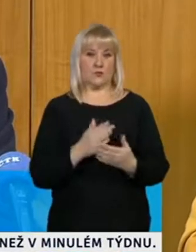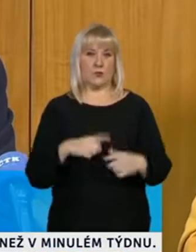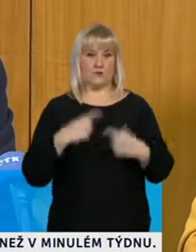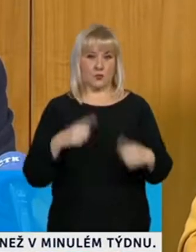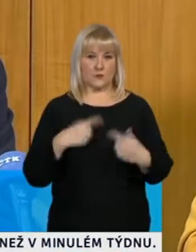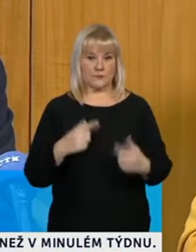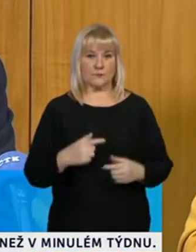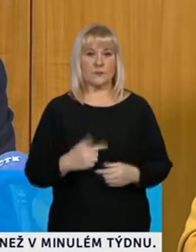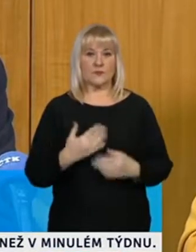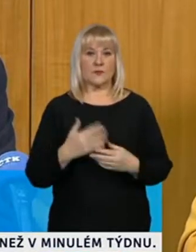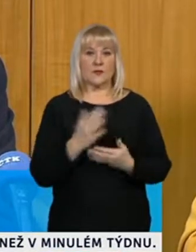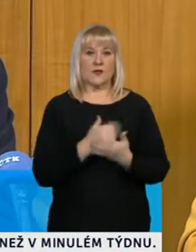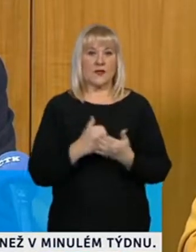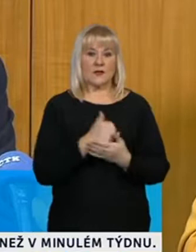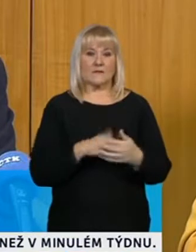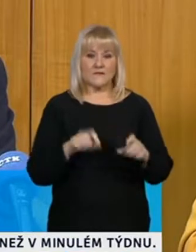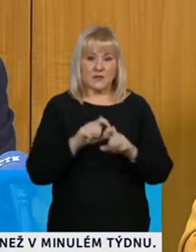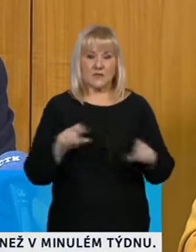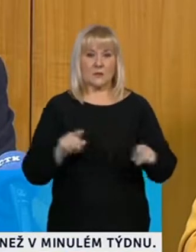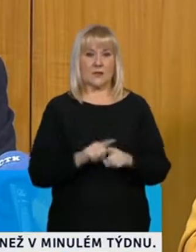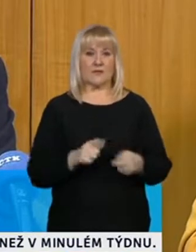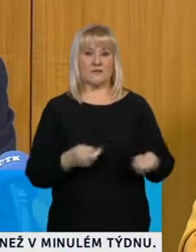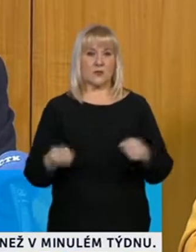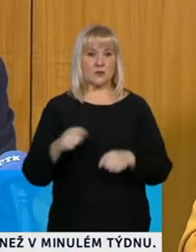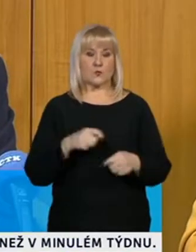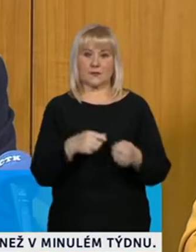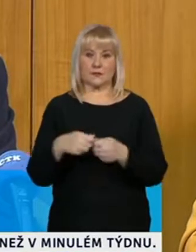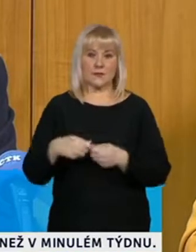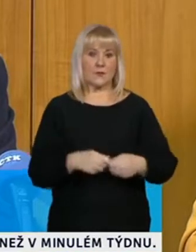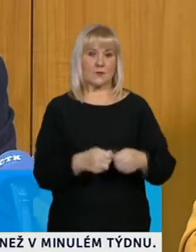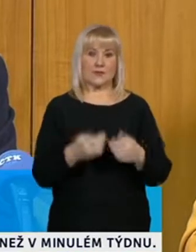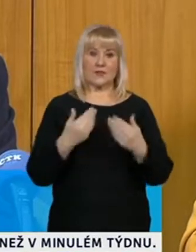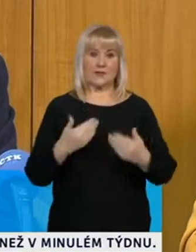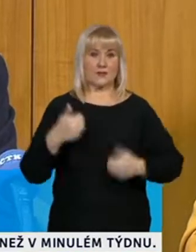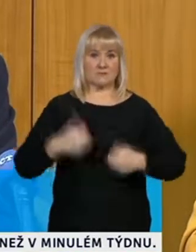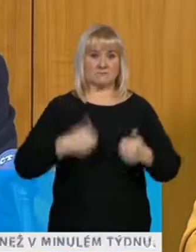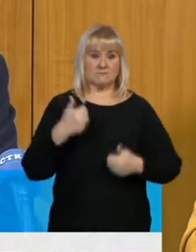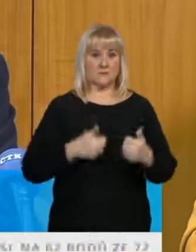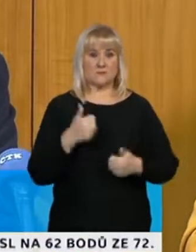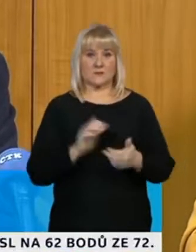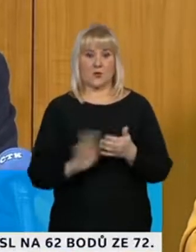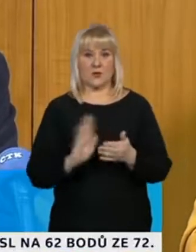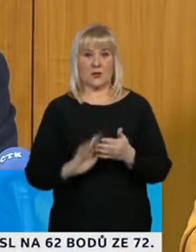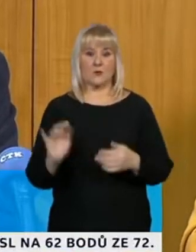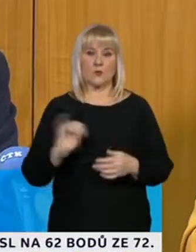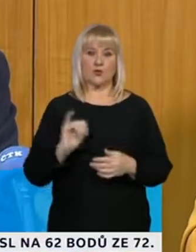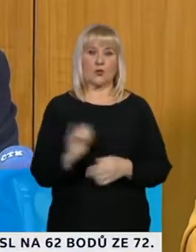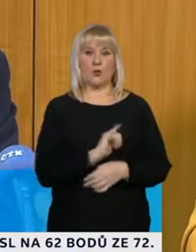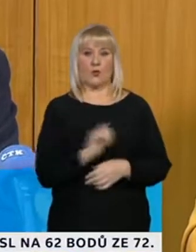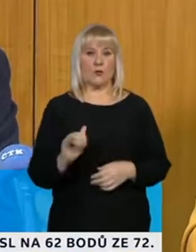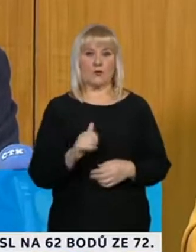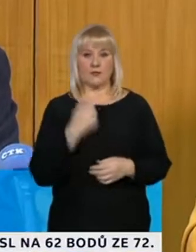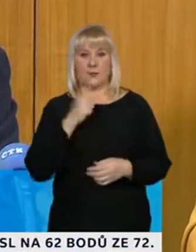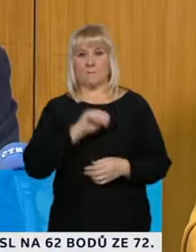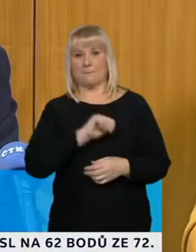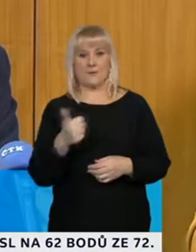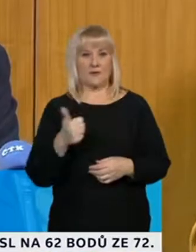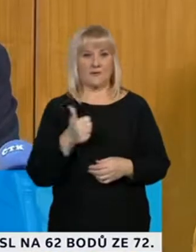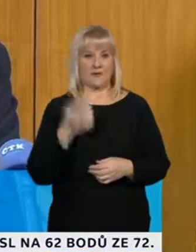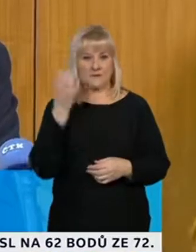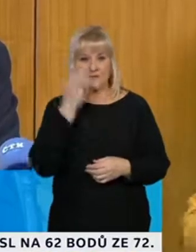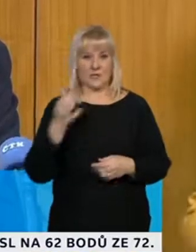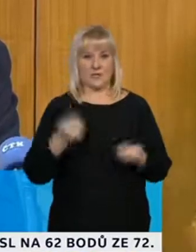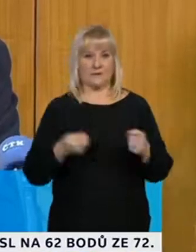farmaceutické firmy i výzkumné týmy se v současné době předchází v tom, jak rychle posunout vývoj dál a